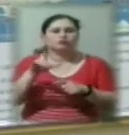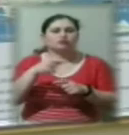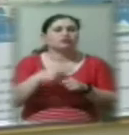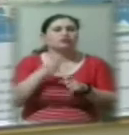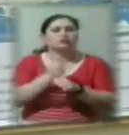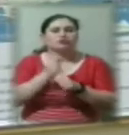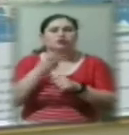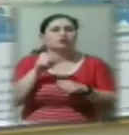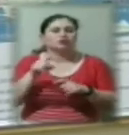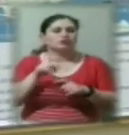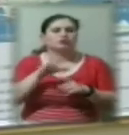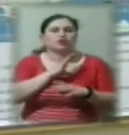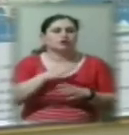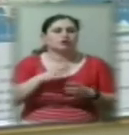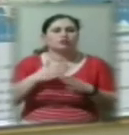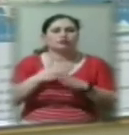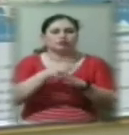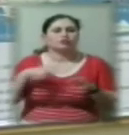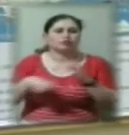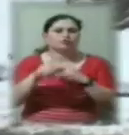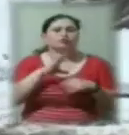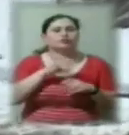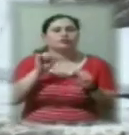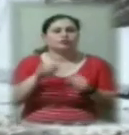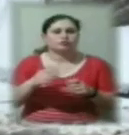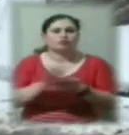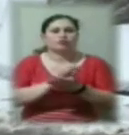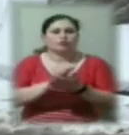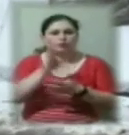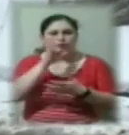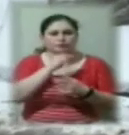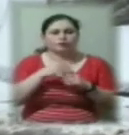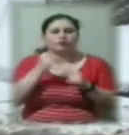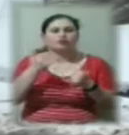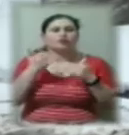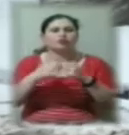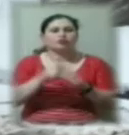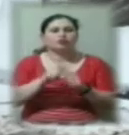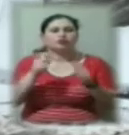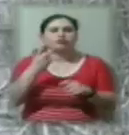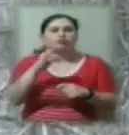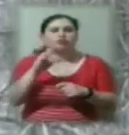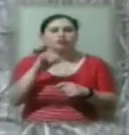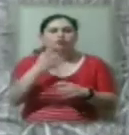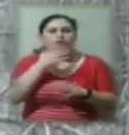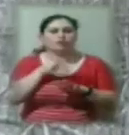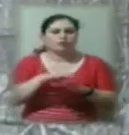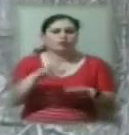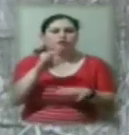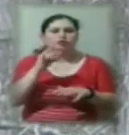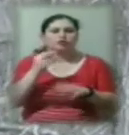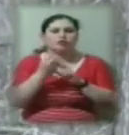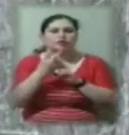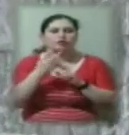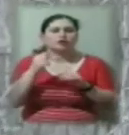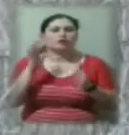руйнувалися дороги, щоб була змога їх очистити. Сьогодні у Херсоні відкрили два пункти обігріву на Вишневій-12 і на вулиці Святих